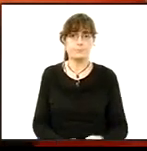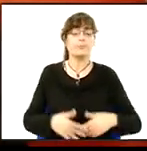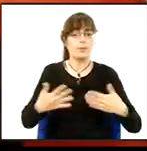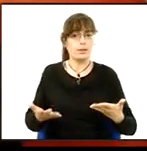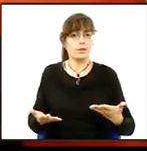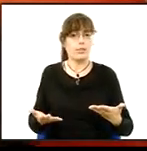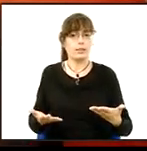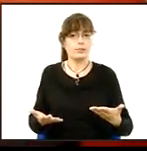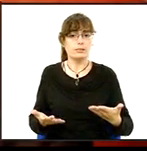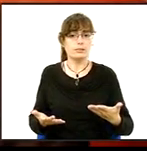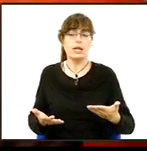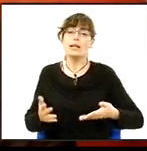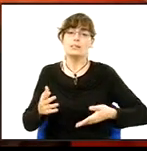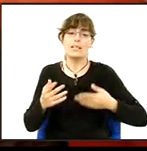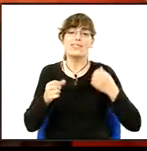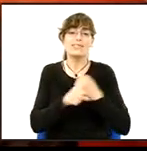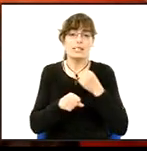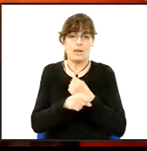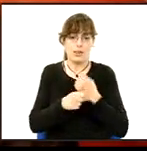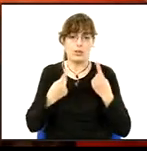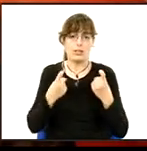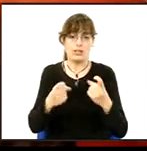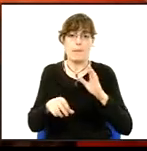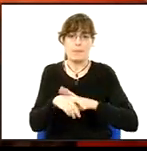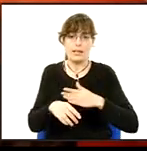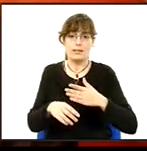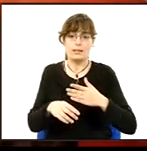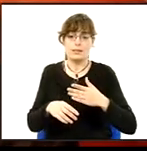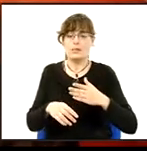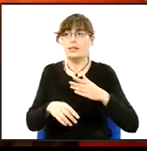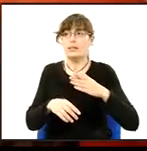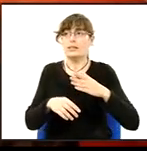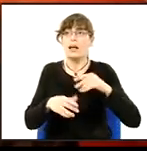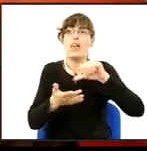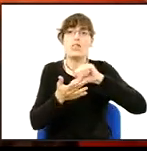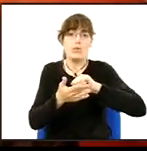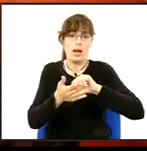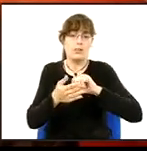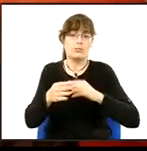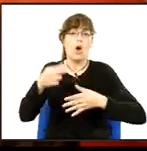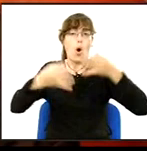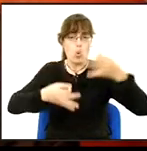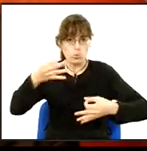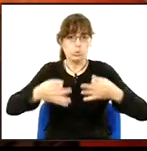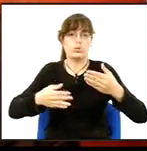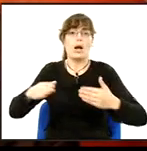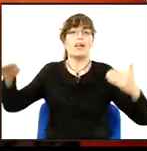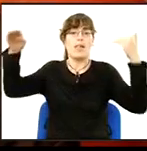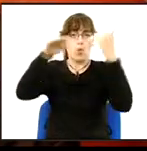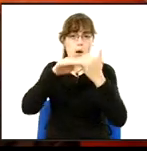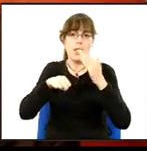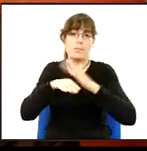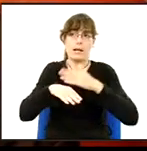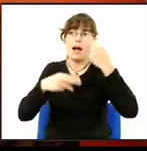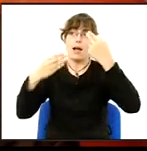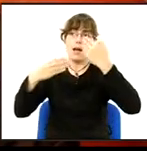tant, cal seguir treballant per aconseguir cada vegada una ciutat més justa, igualitària, segura i sense barreres